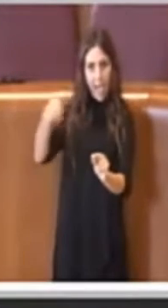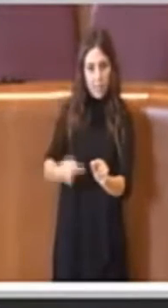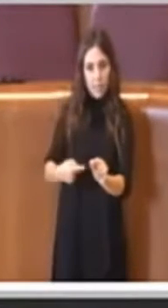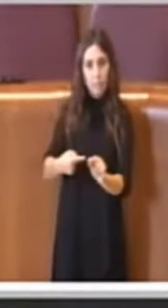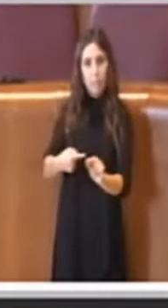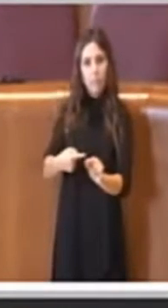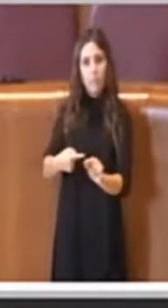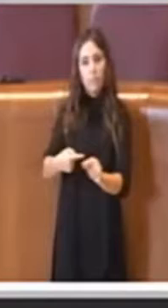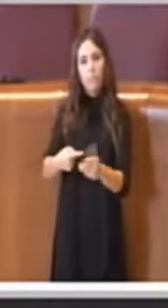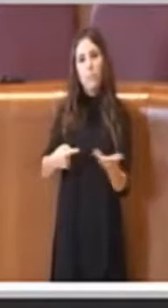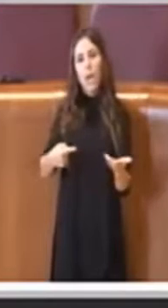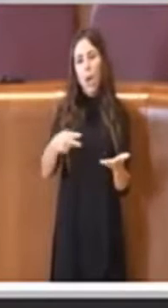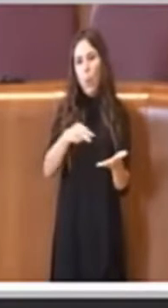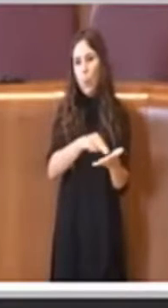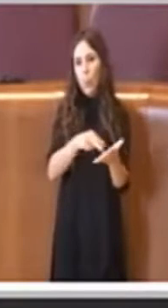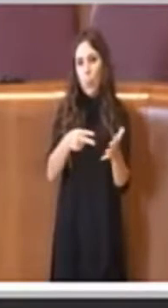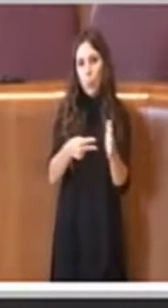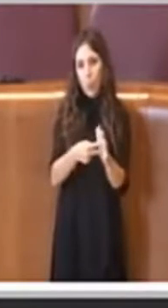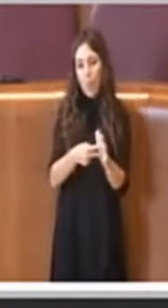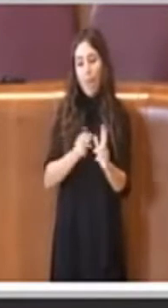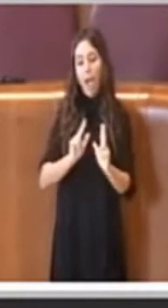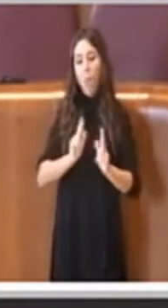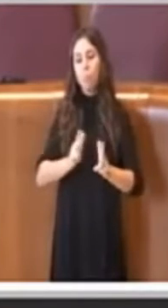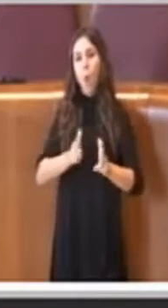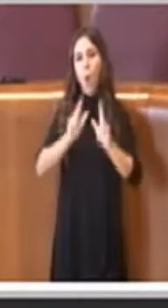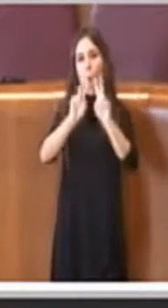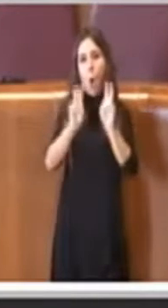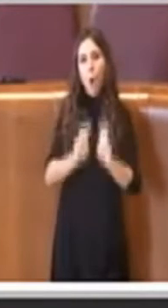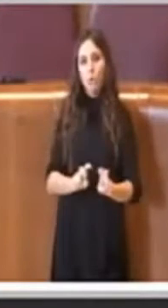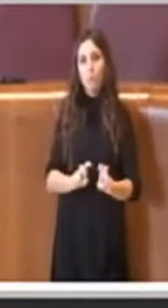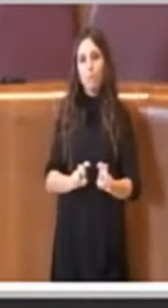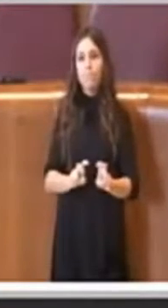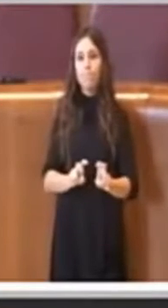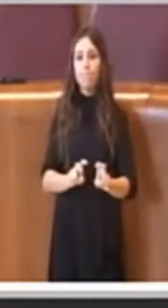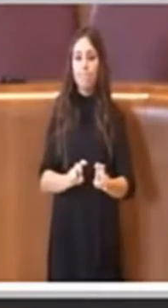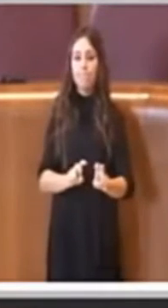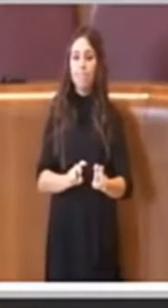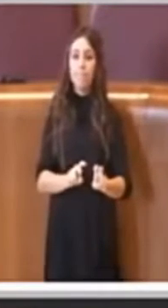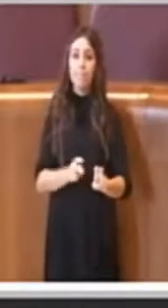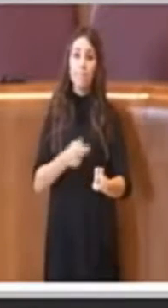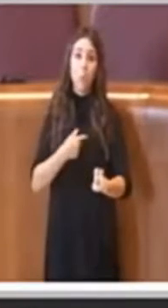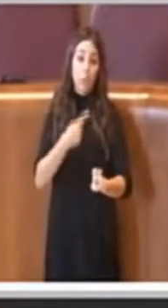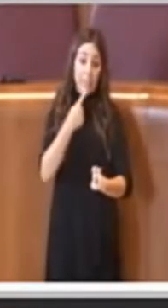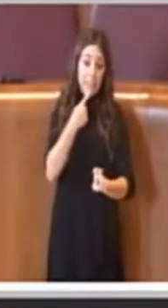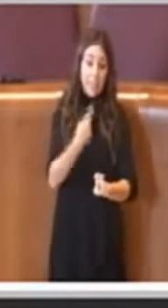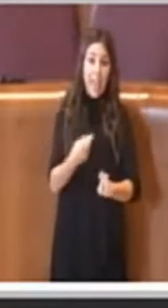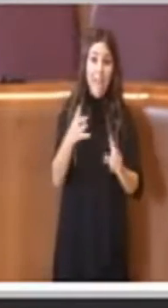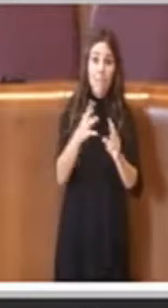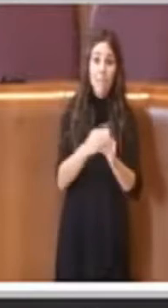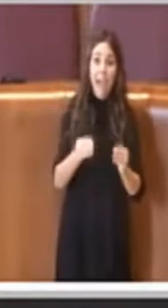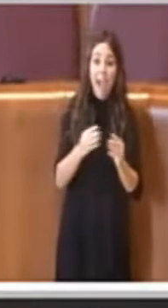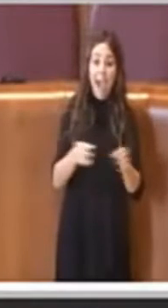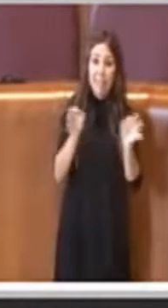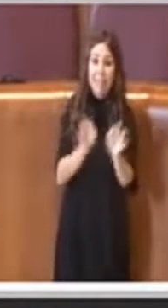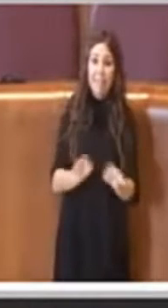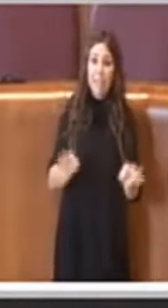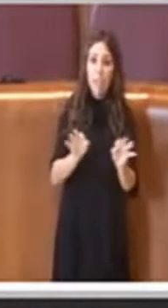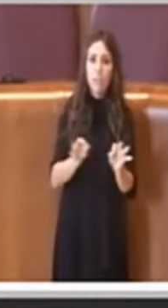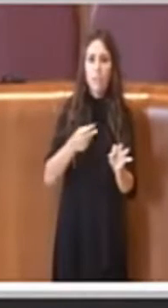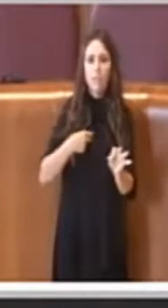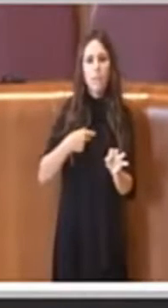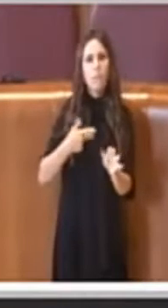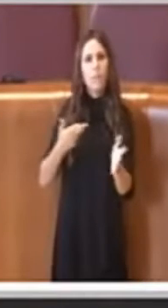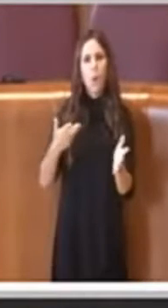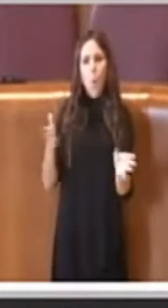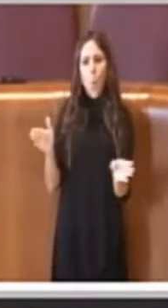abbiamo riscontrato sulla botticella elettrica oltre al dire di non fare niente è che noi tutto quello che troviamo che